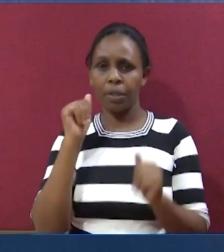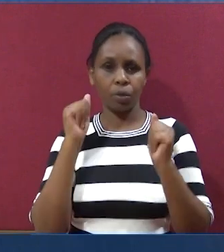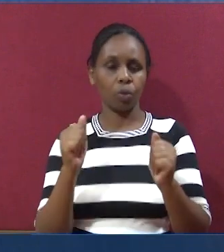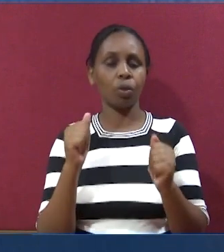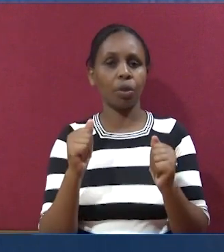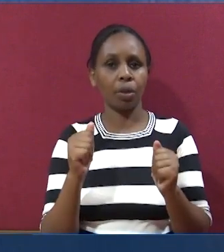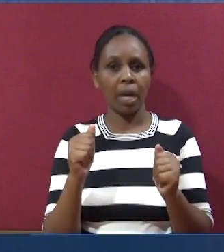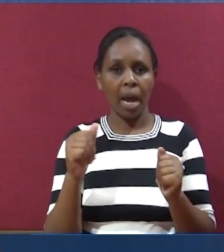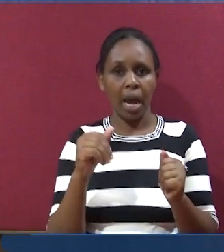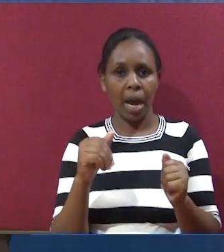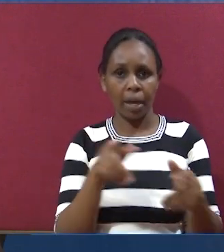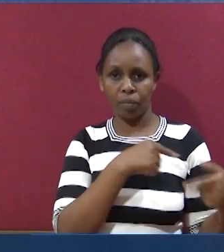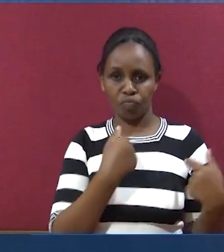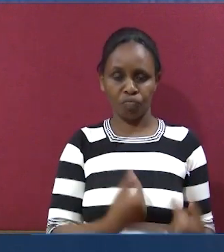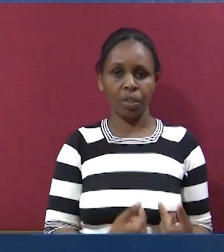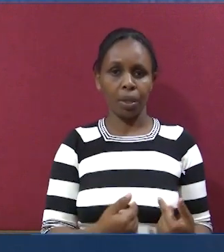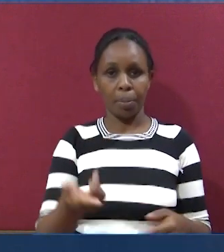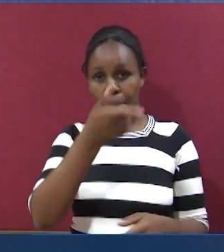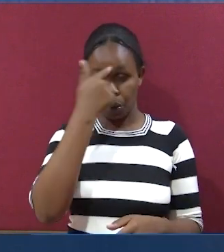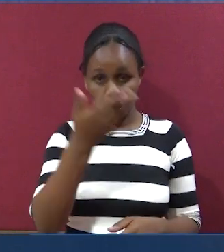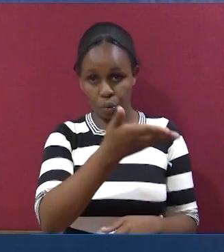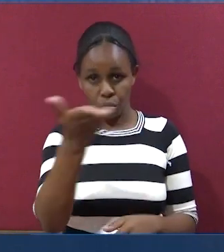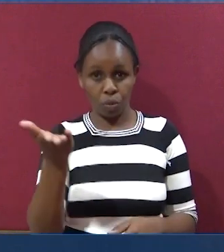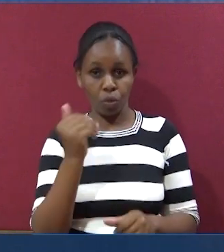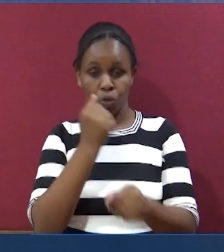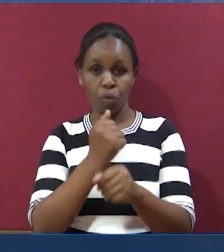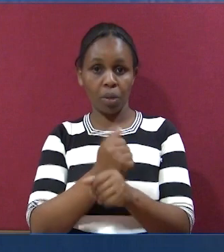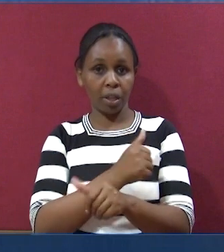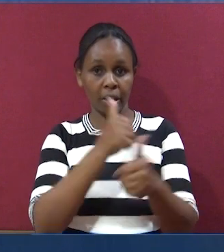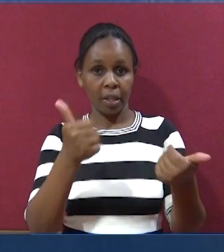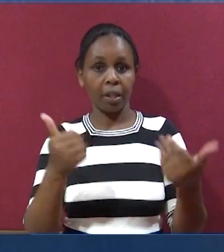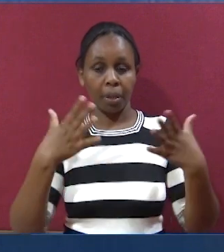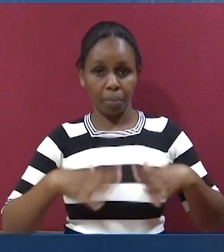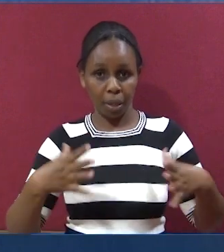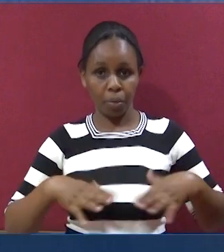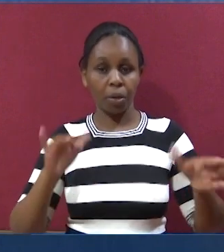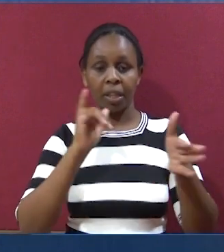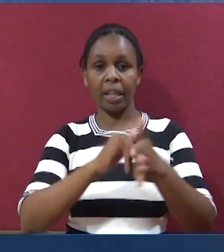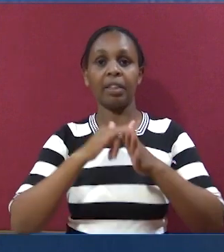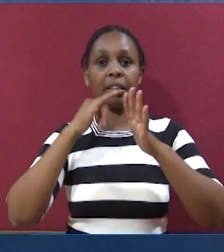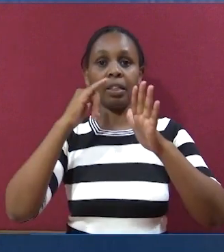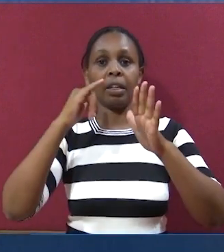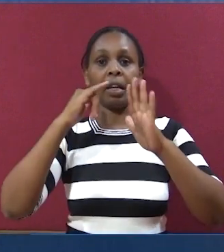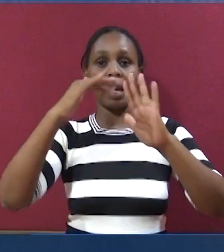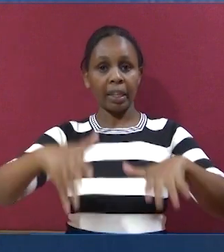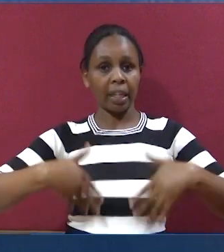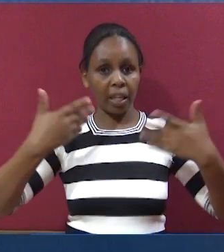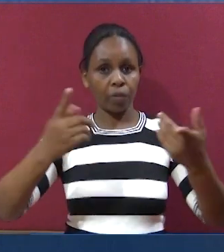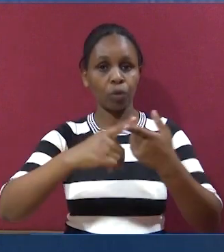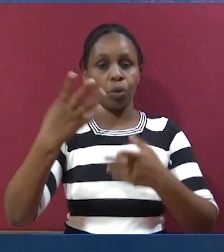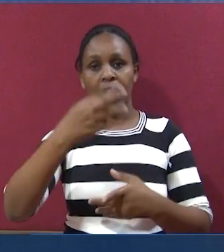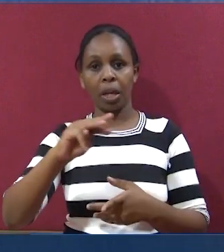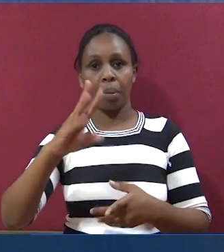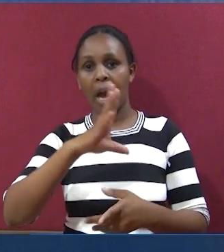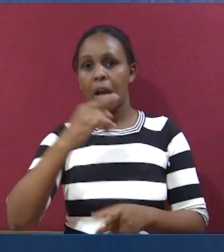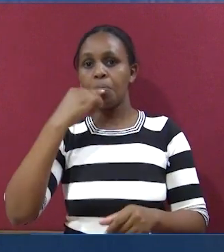ushujaa. Maana ni wewe utakaye waridhisha watu awa inji ile nilio wapia baba